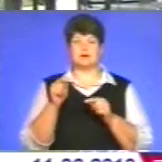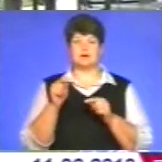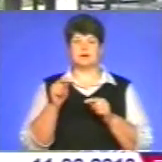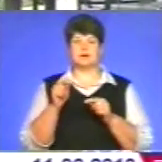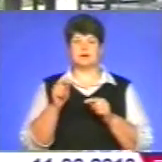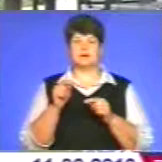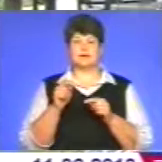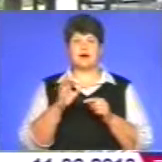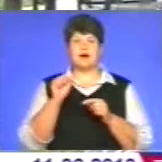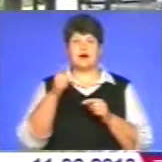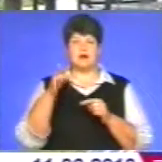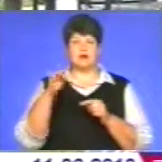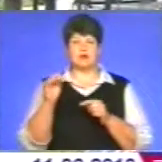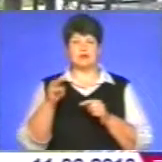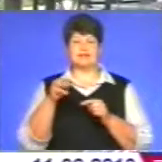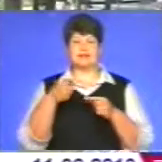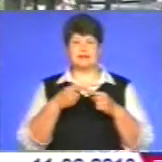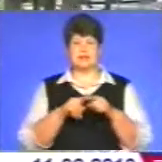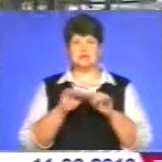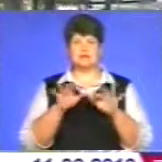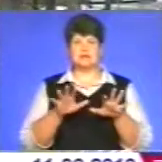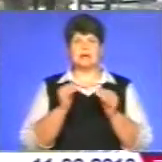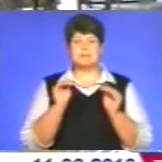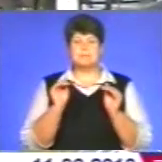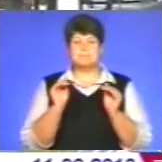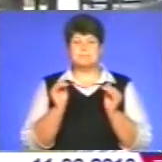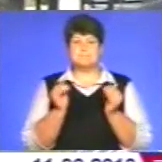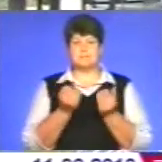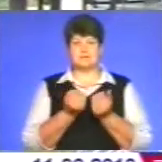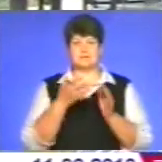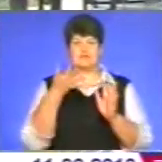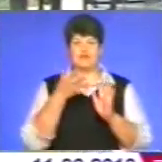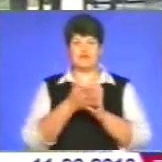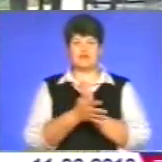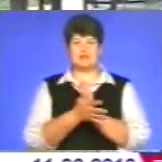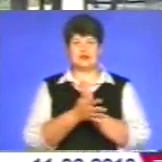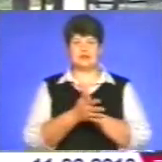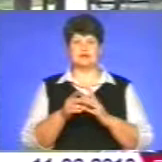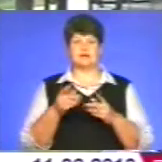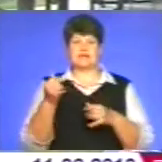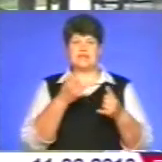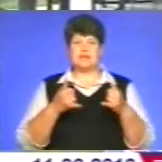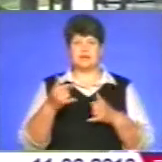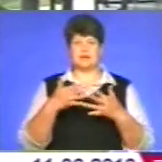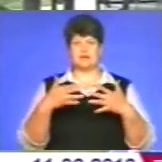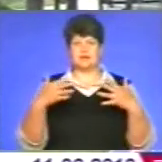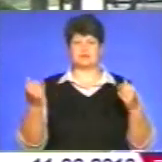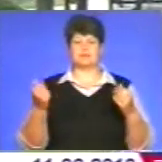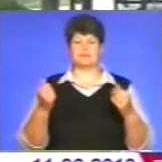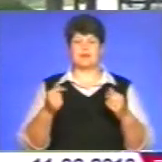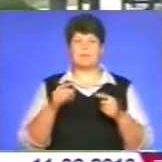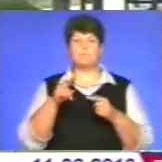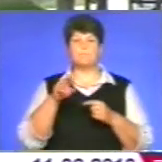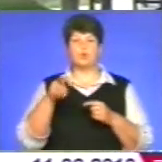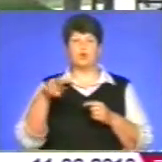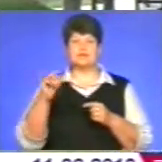агротехнічних засобів, які фактично мінімізують витрати пестицидів, хімікатів і так далі. Тому полуничка,